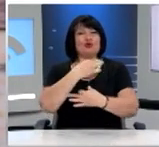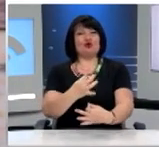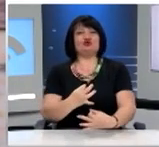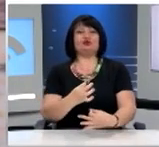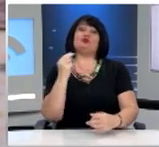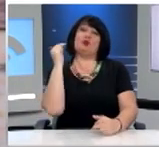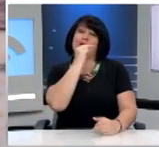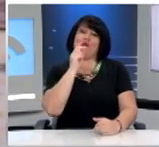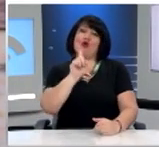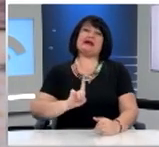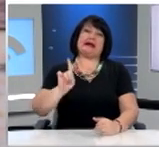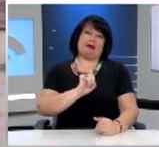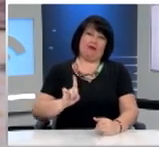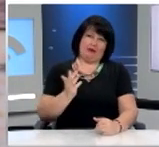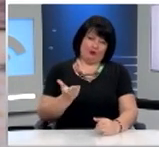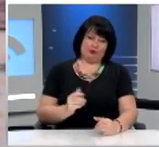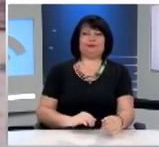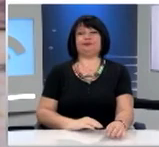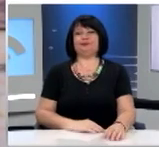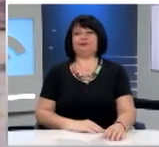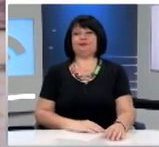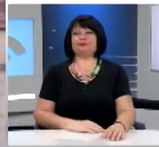Πρωθυπουργό της χώρας, κύριο Κυριάκο Μητσοτάκη.